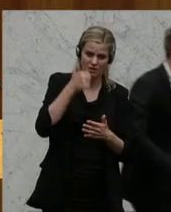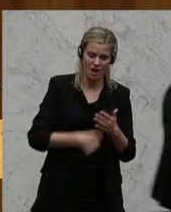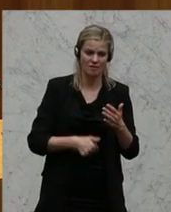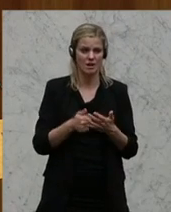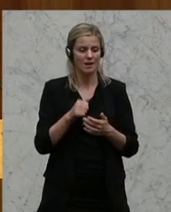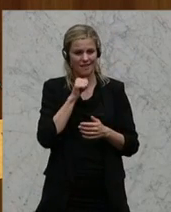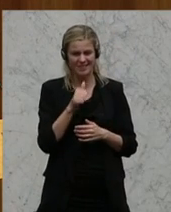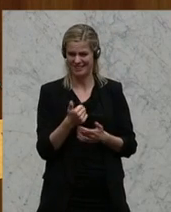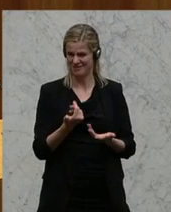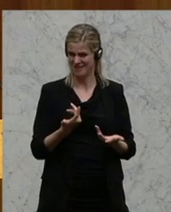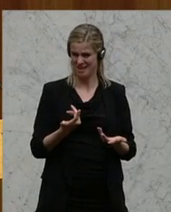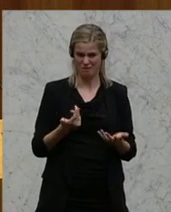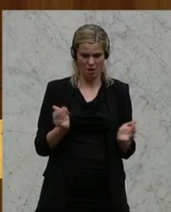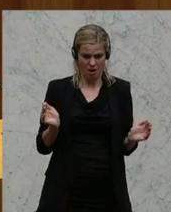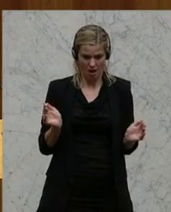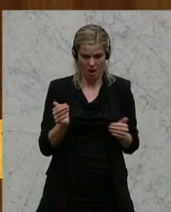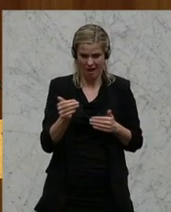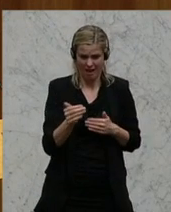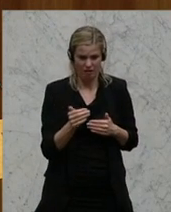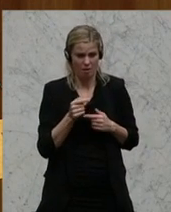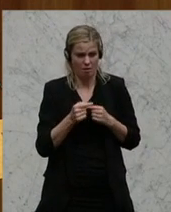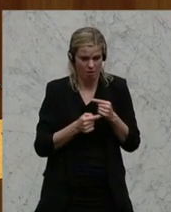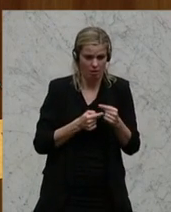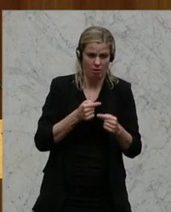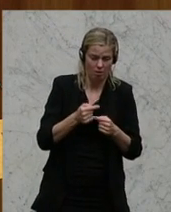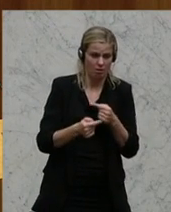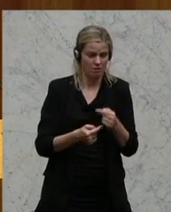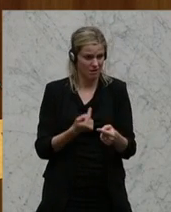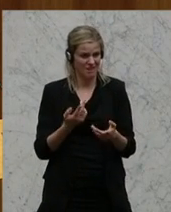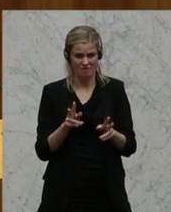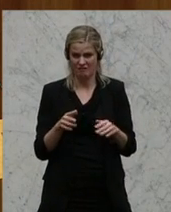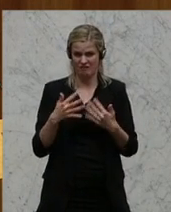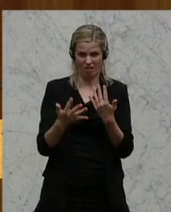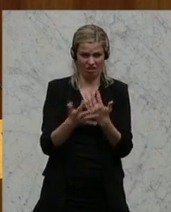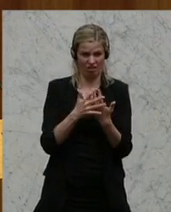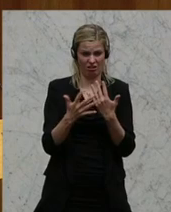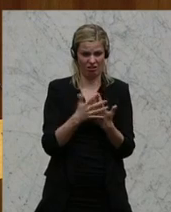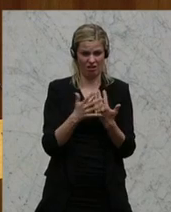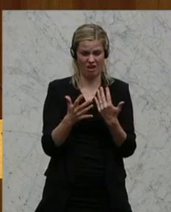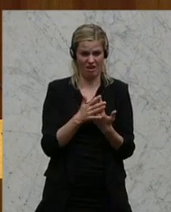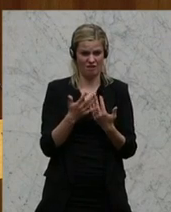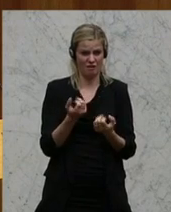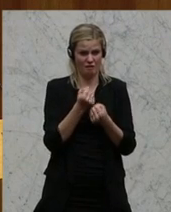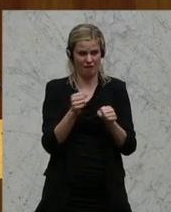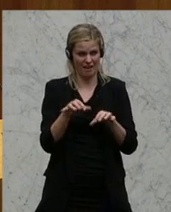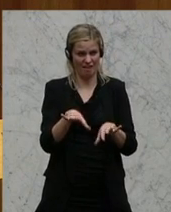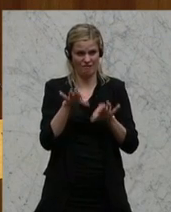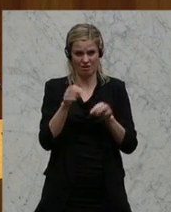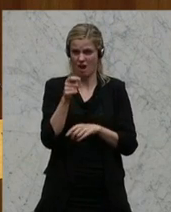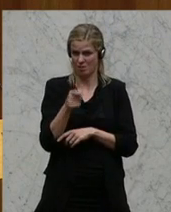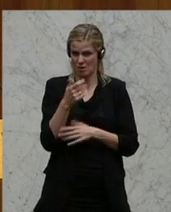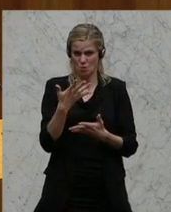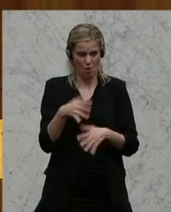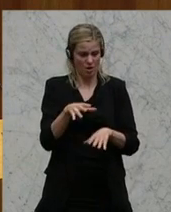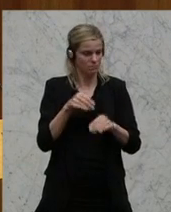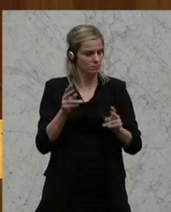nicht diese völlig eingeengte Vorgangsweise, die in Wahrheit ja an der Käfighaltung von freigewählten Abgeordneten gleichkommt. Das können wir nicht